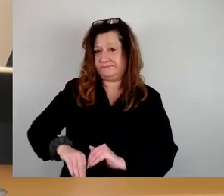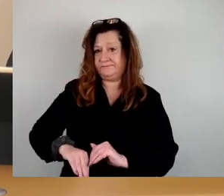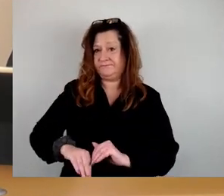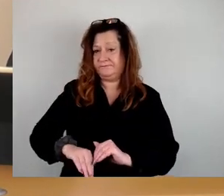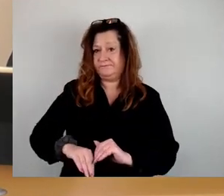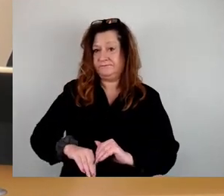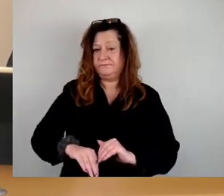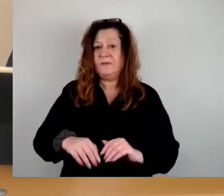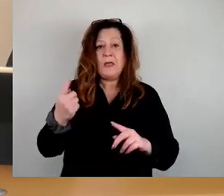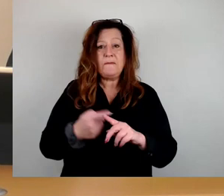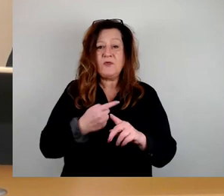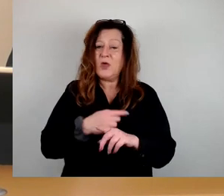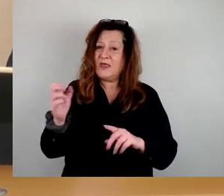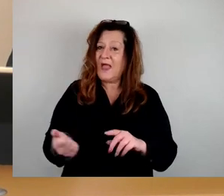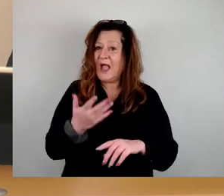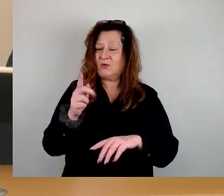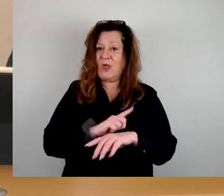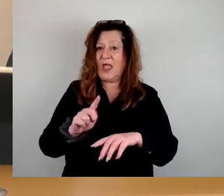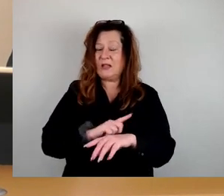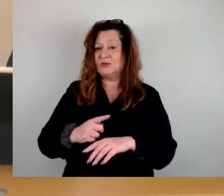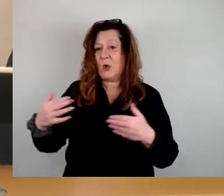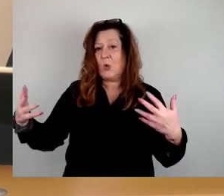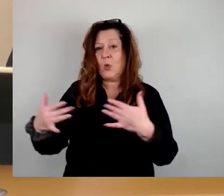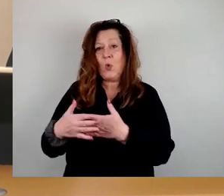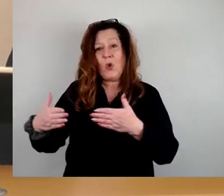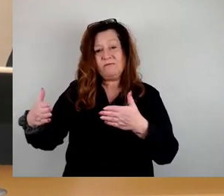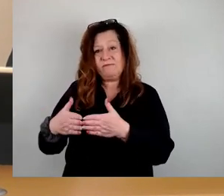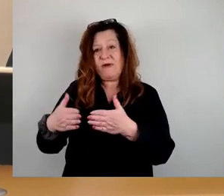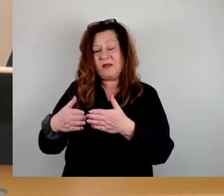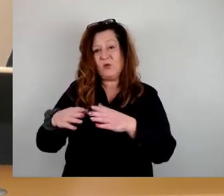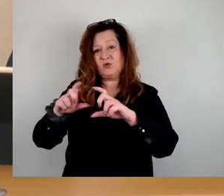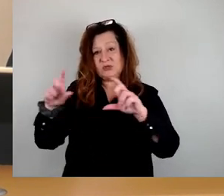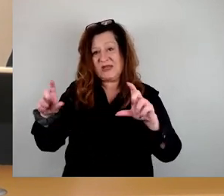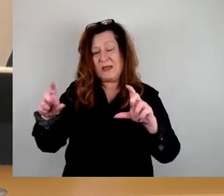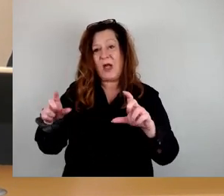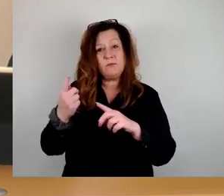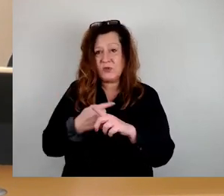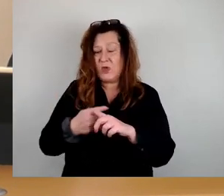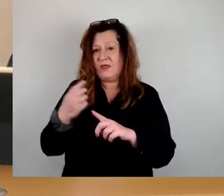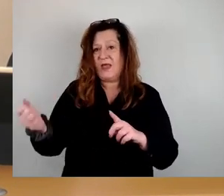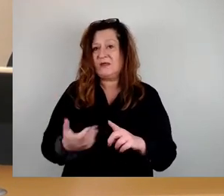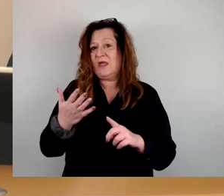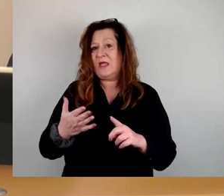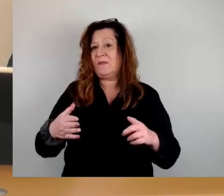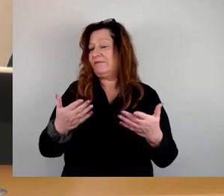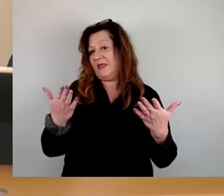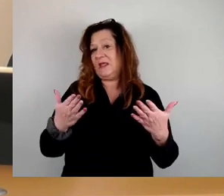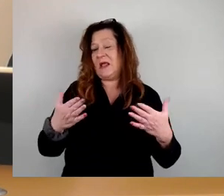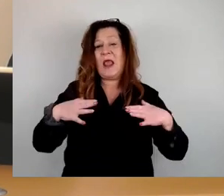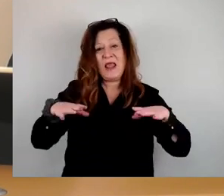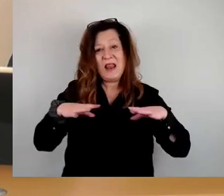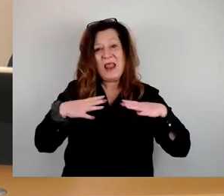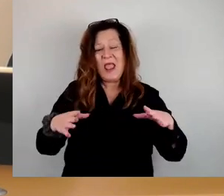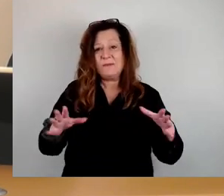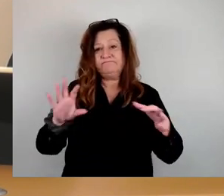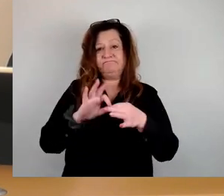aktuelle Stunde der Grünen-Fraktion behandelt ein Thema von hoher Aktualität, nämlich jüdisches Leben, gehört zu Dresden. Frau